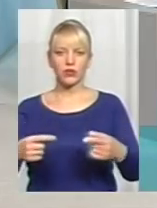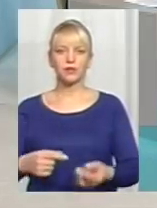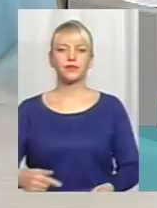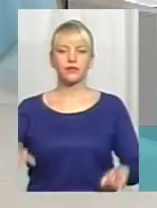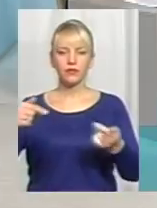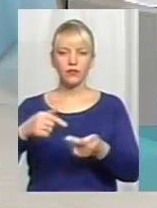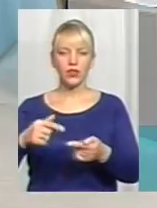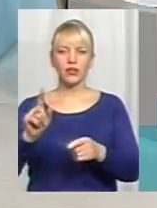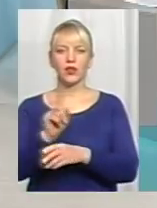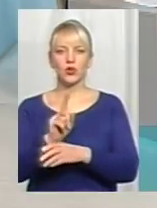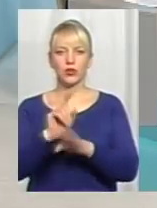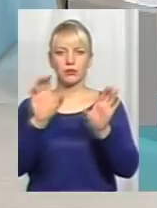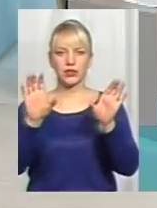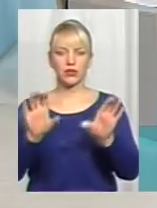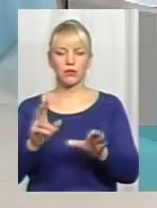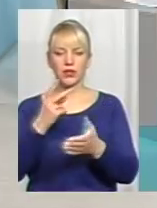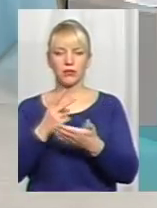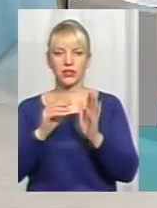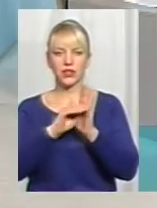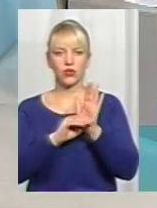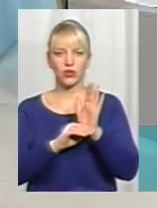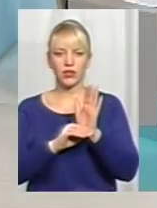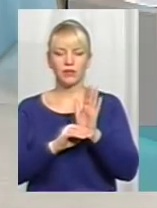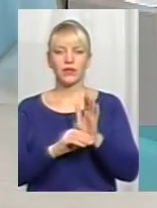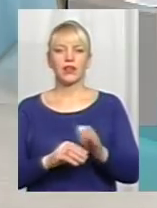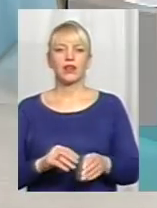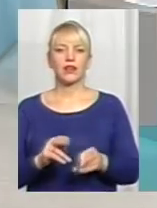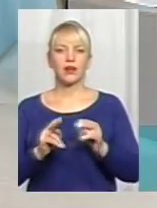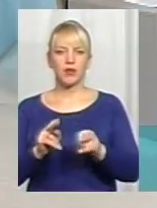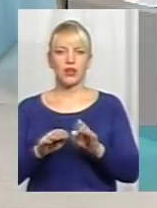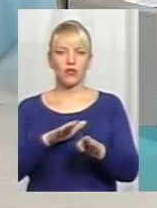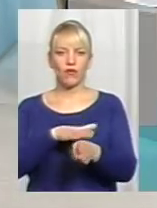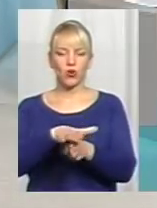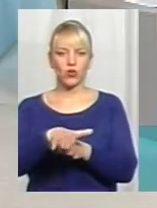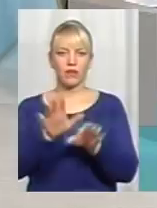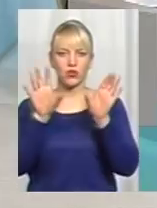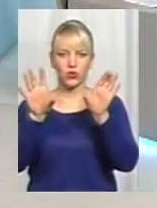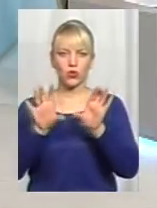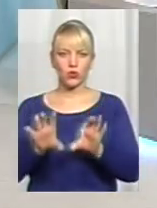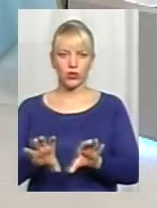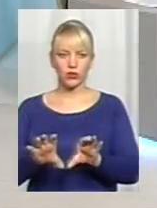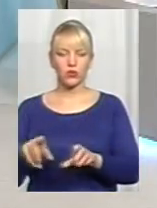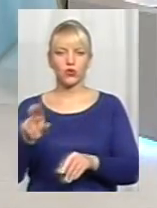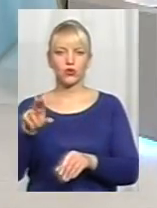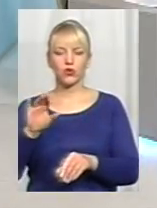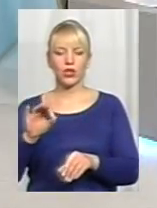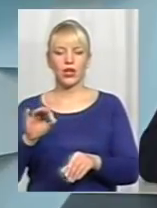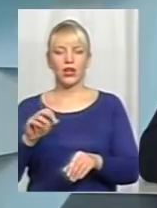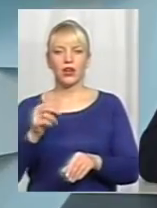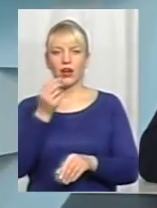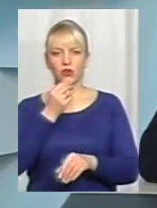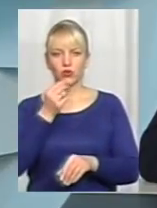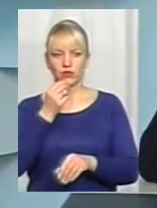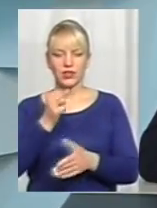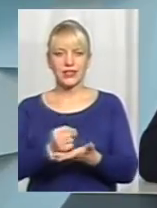чинного законодавства. Передбачене статтями Кримінального виконавчого кодексу, це ще стосується комунальне побутове забезпечення, а харчування